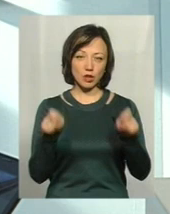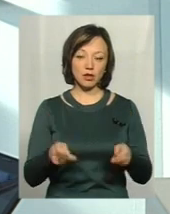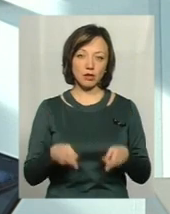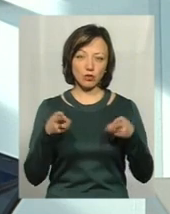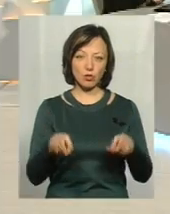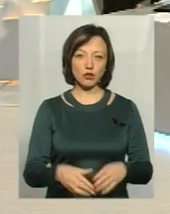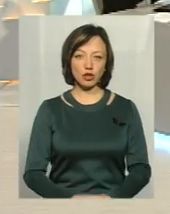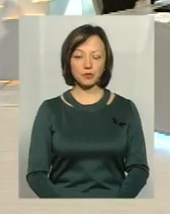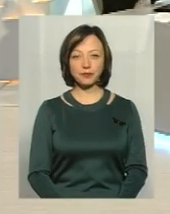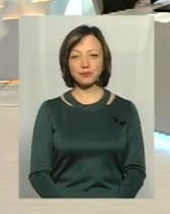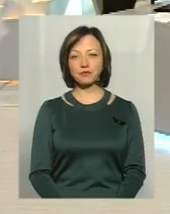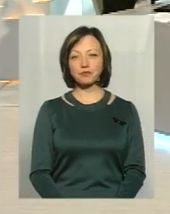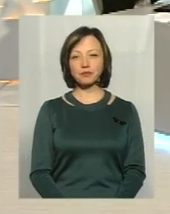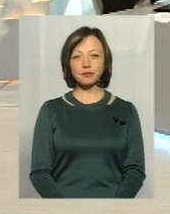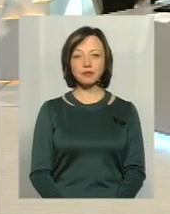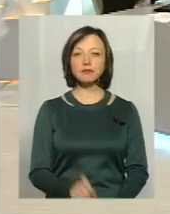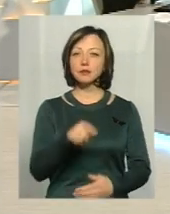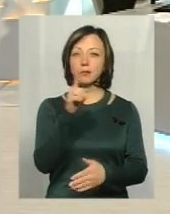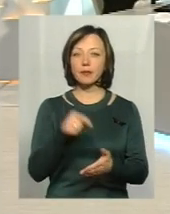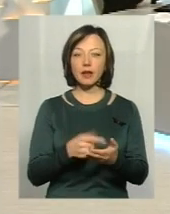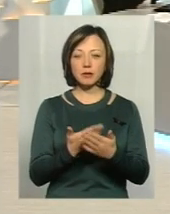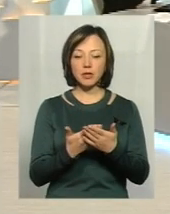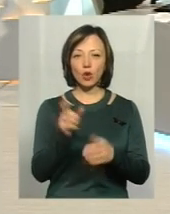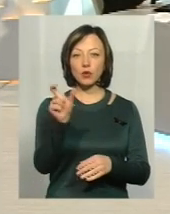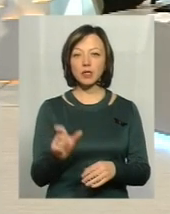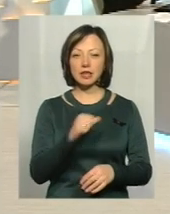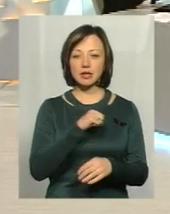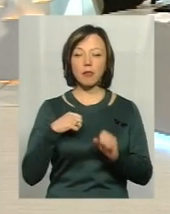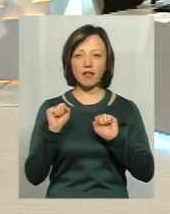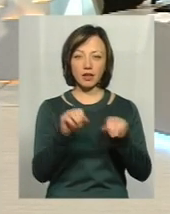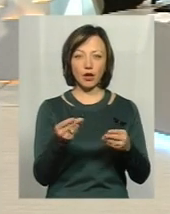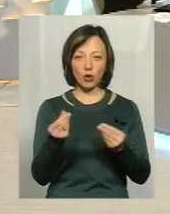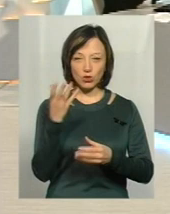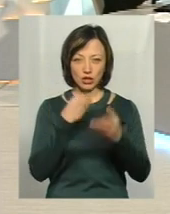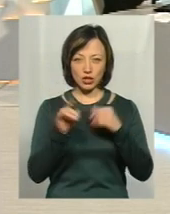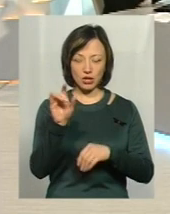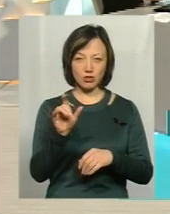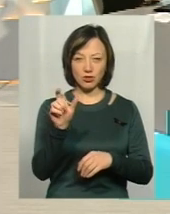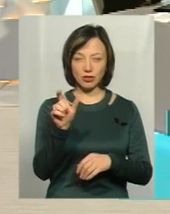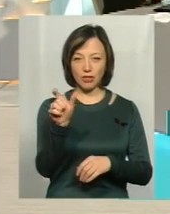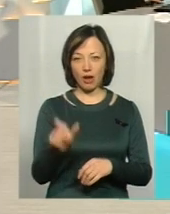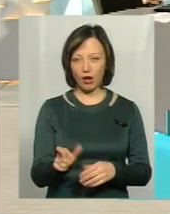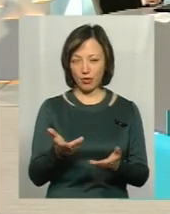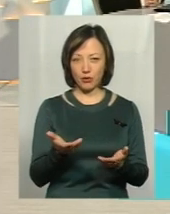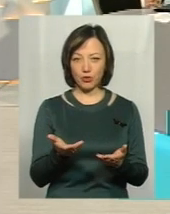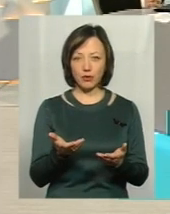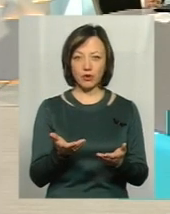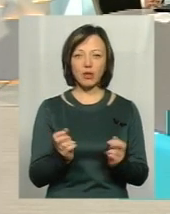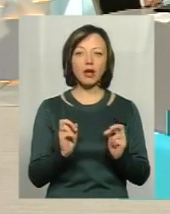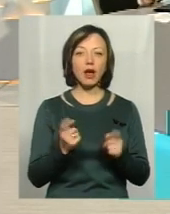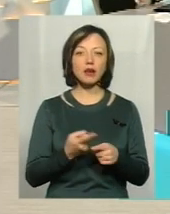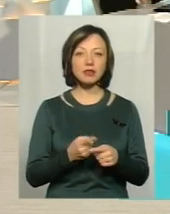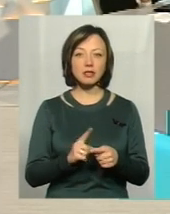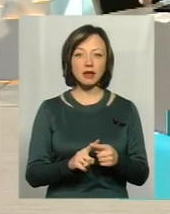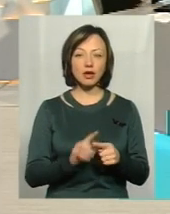злочин. А оцей момент, що людина, в принципі, сама віддає гроші шахраю, тобто він, наскільки